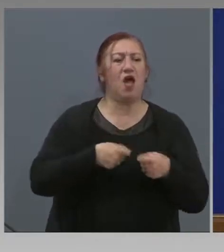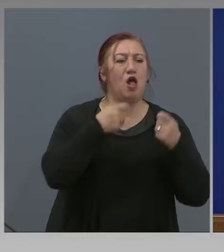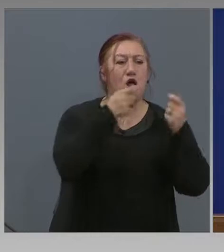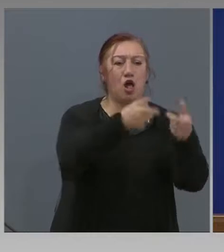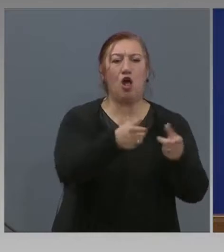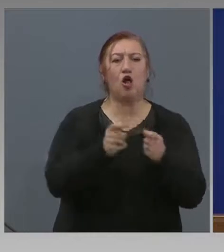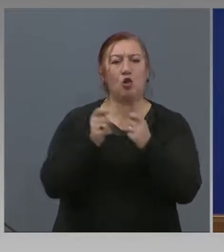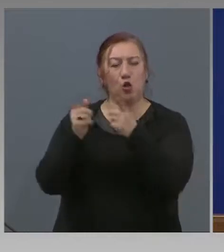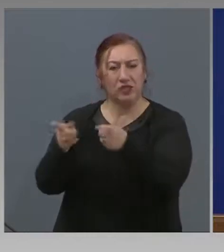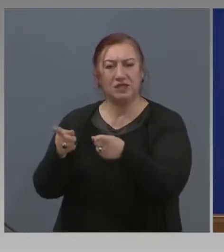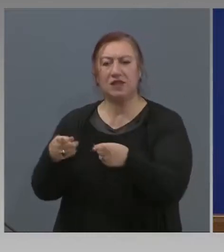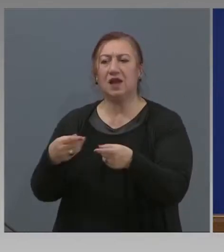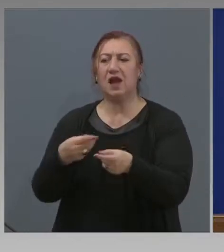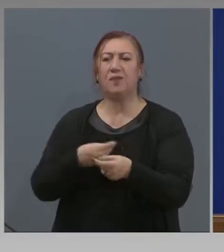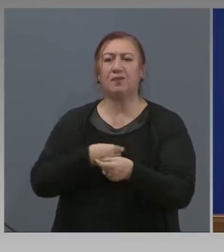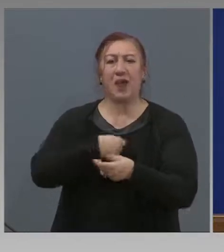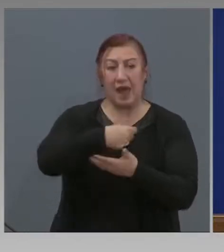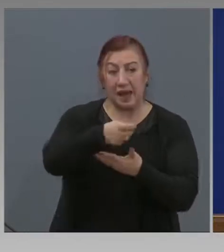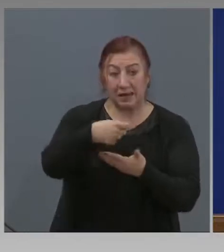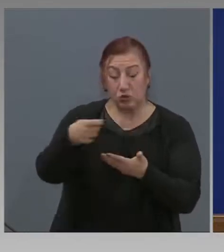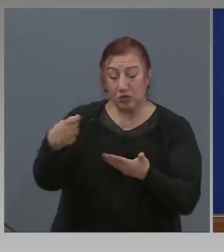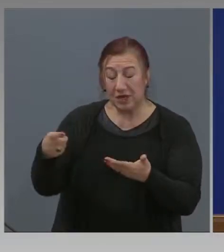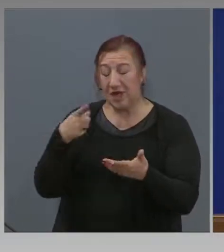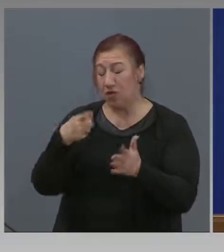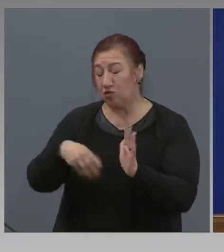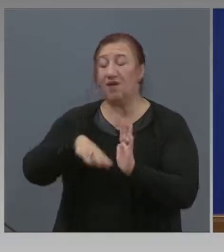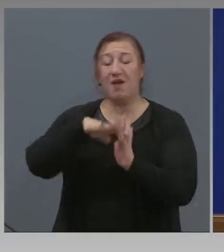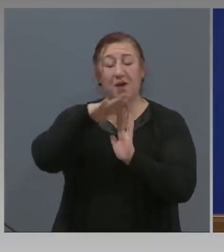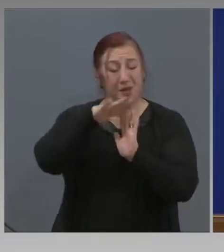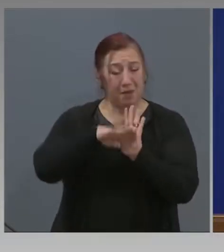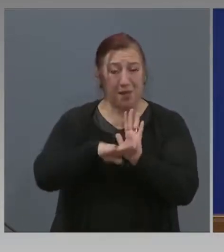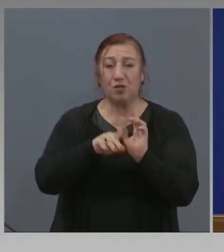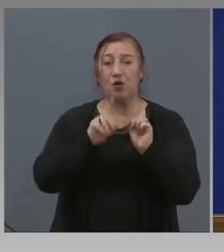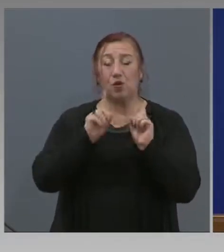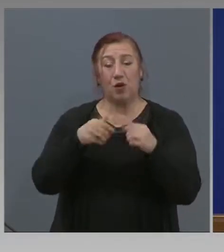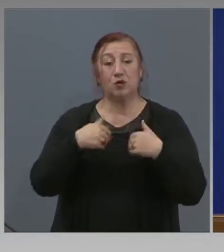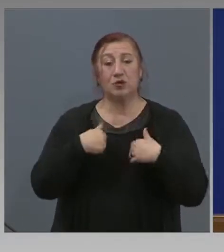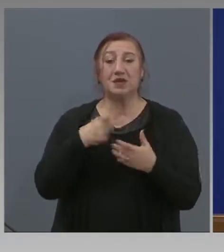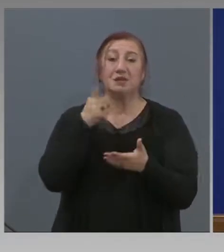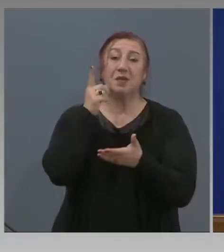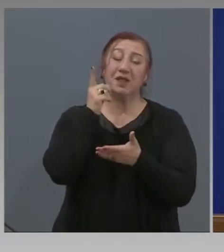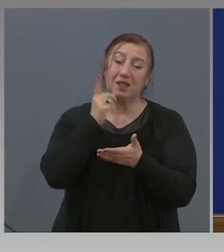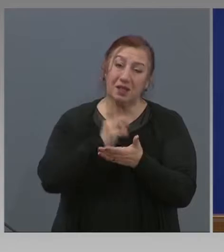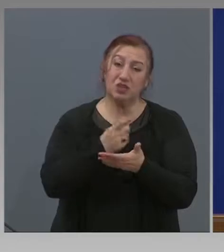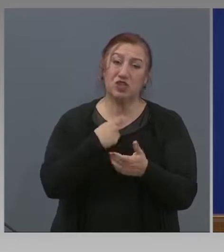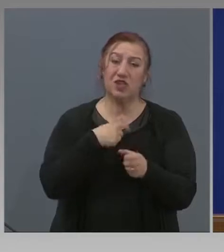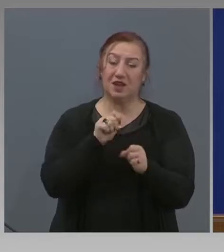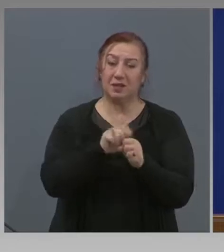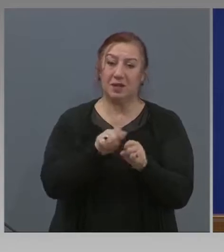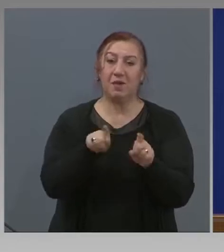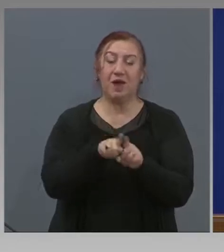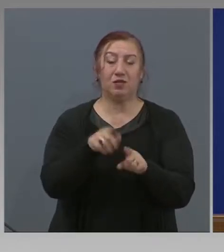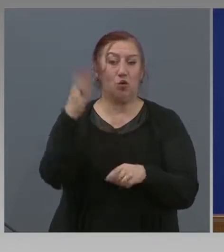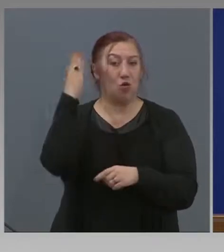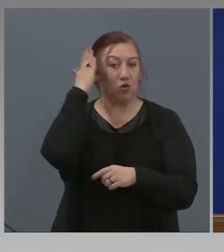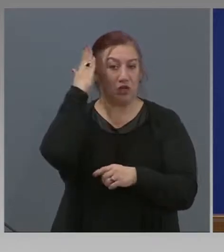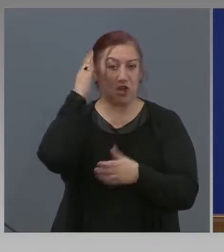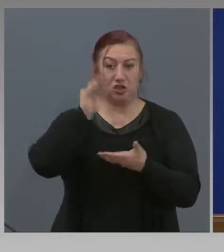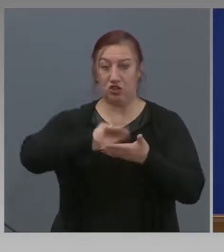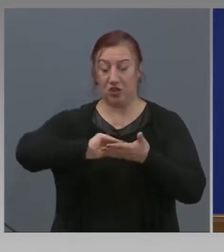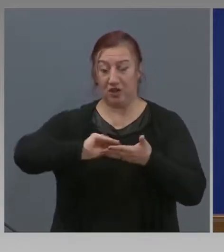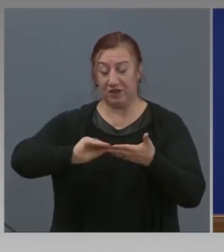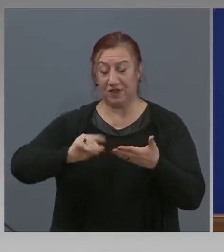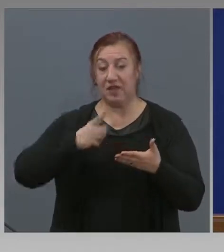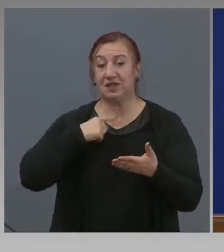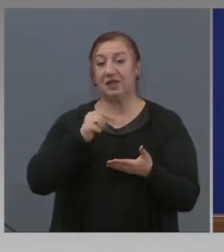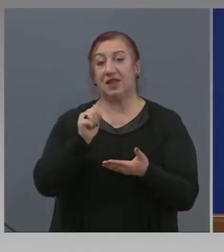Това е минималното, което сме дължни да направим като държавници, за да